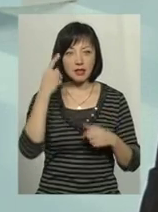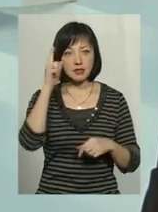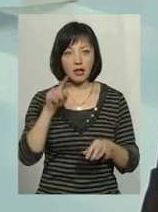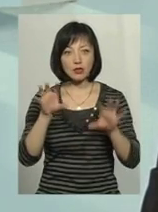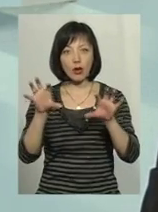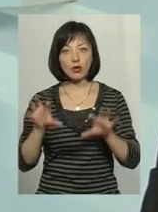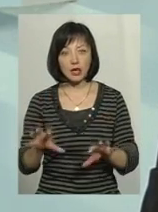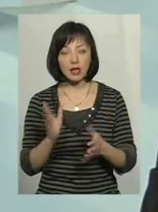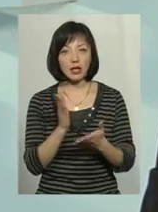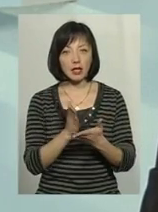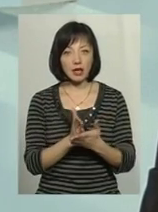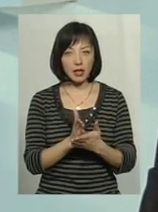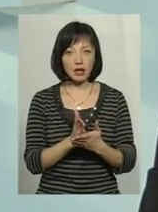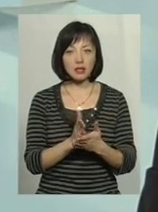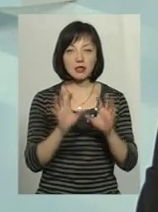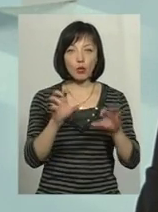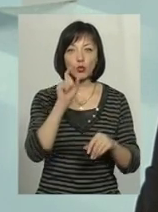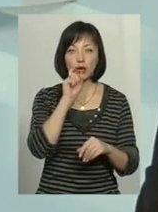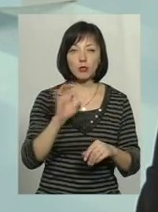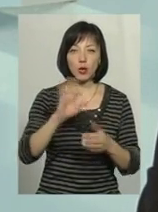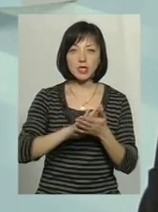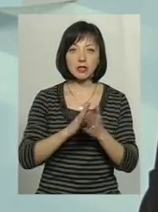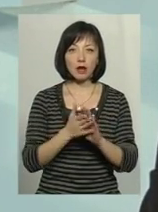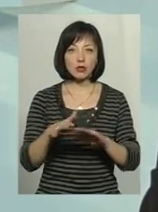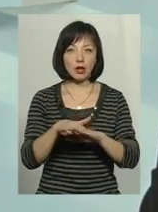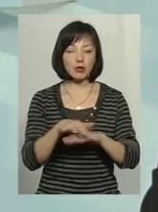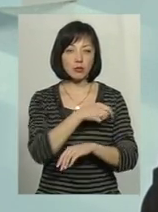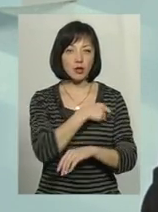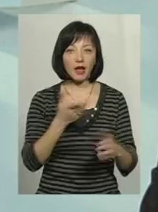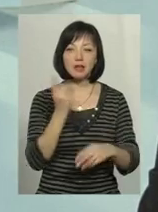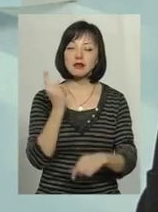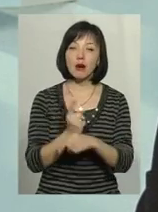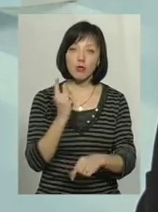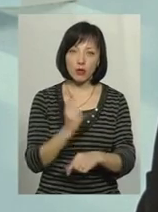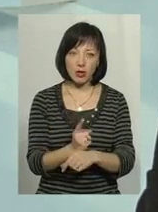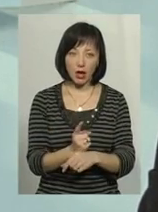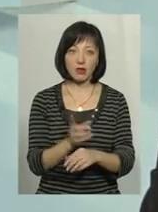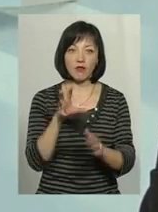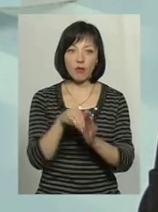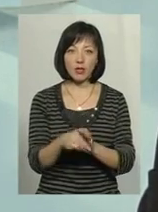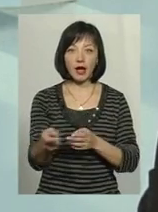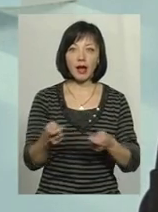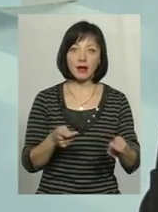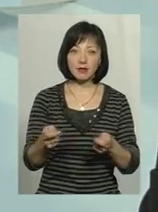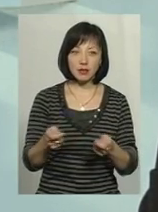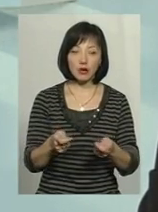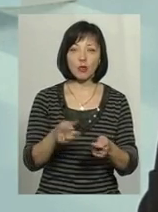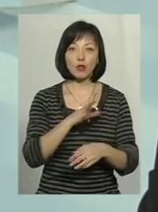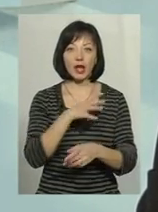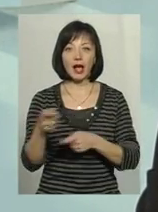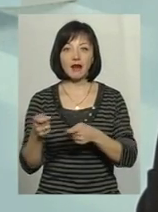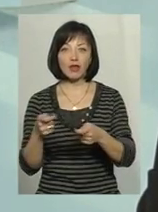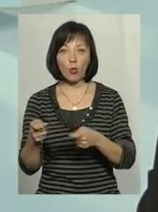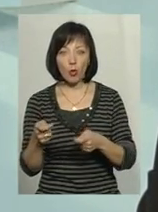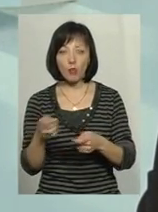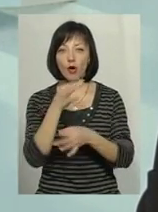законодавством, то є закон України про статус народного депутата, який забороняє входити в керівні органи, бути керівником